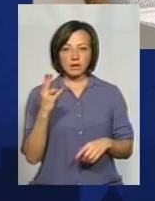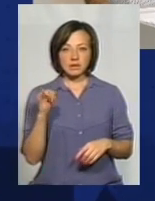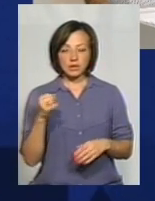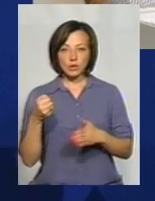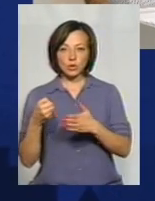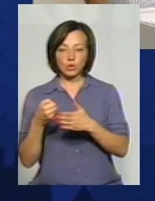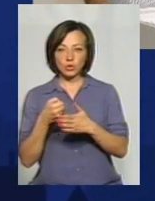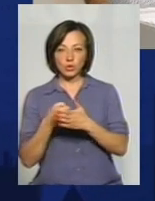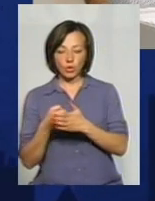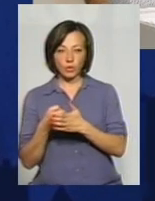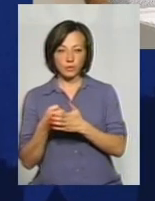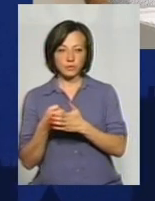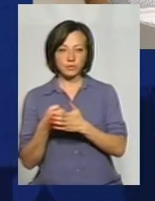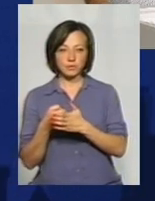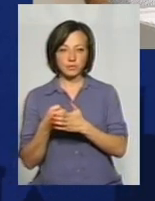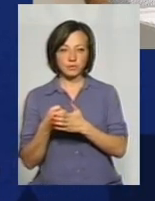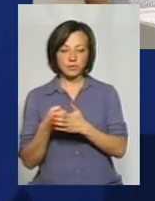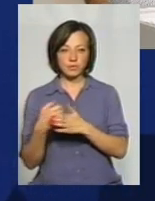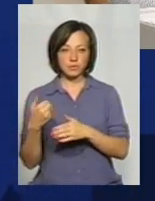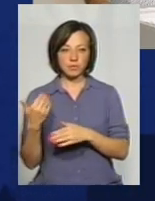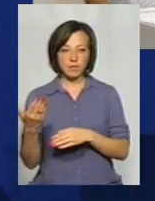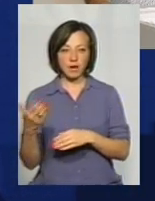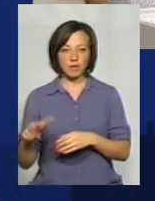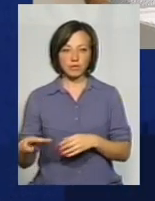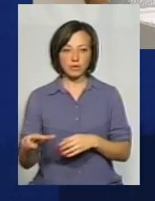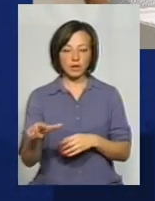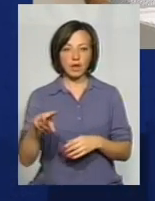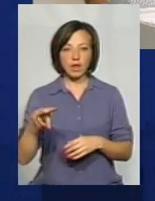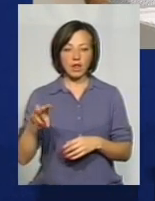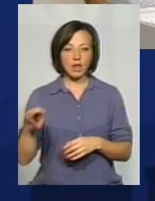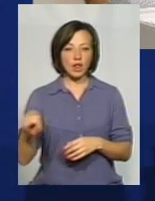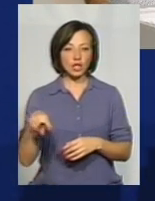до правою стороною, до Литачеву.